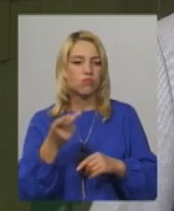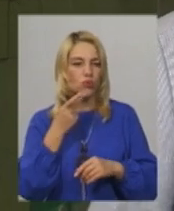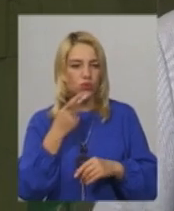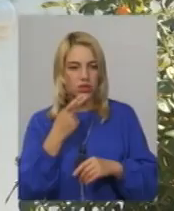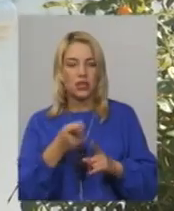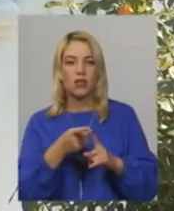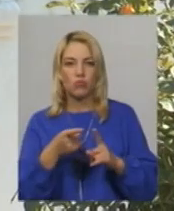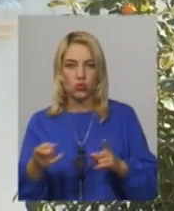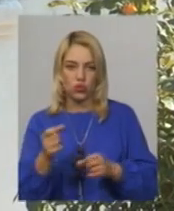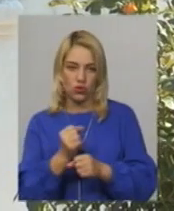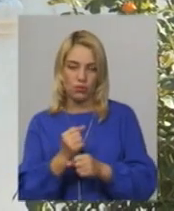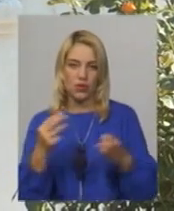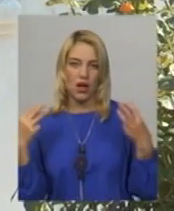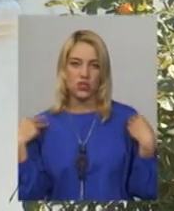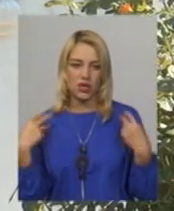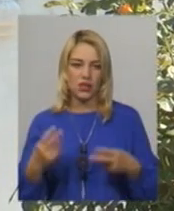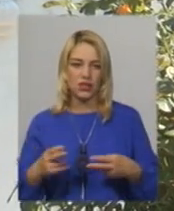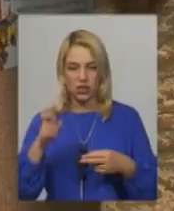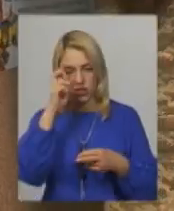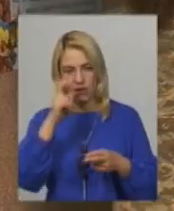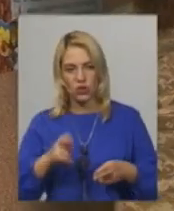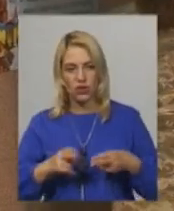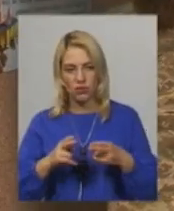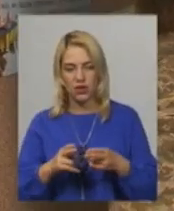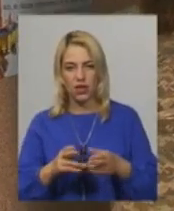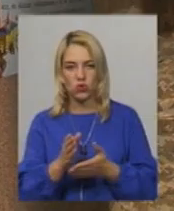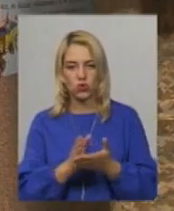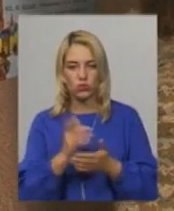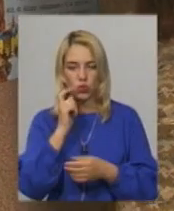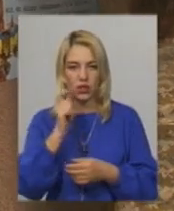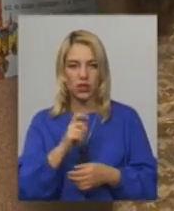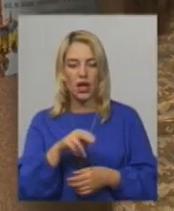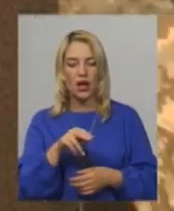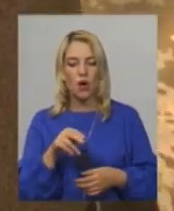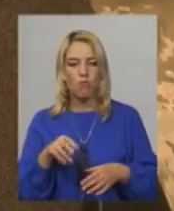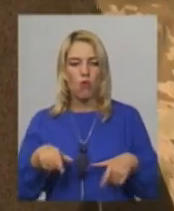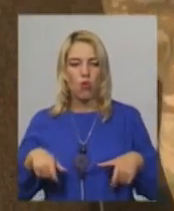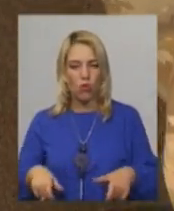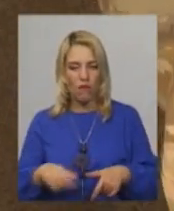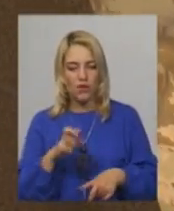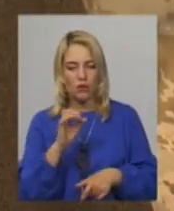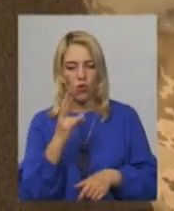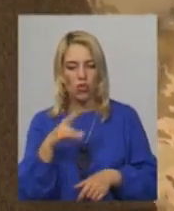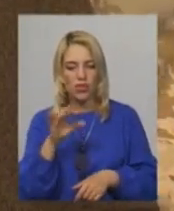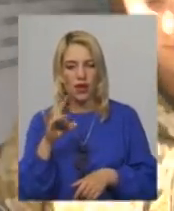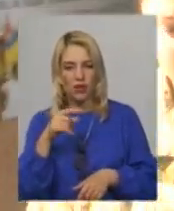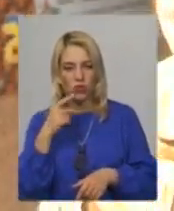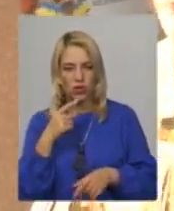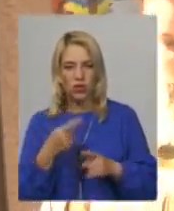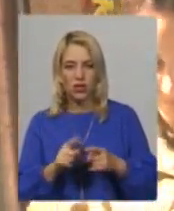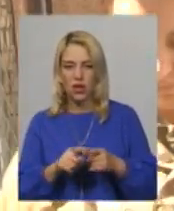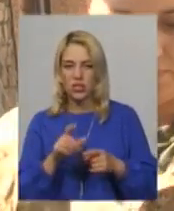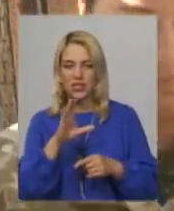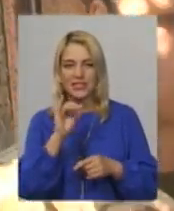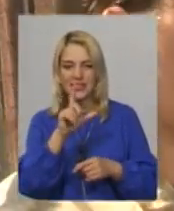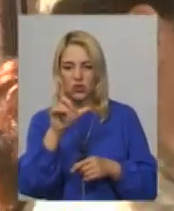поточна робота. Начальник Державної кримінально-виконавчої служби України полковник Олексій Бондаренко каже, на капремонти з державного бюджету СІЗО не отримали